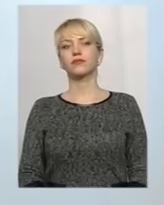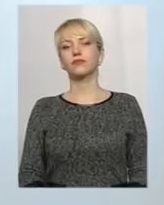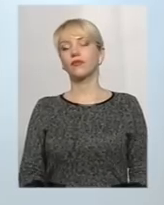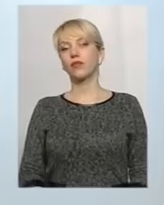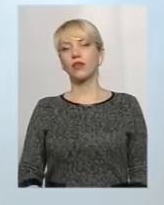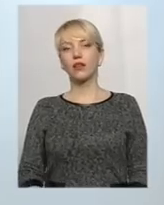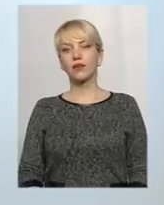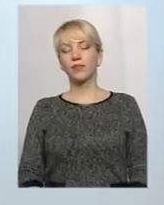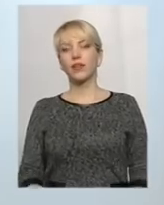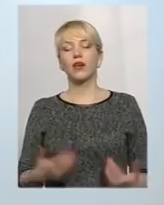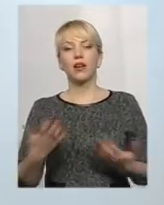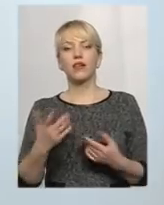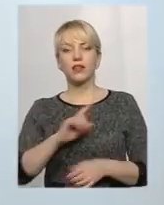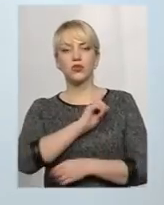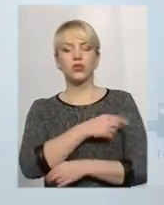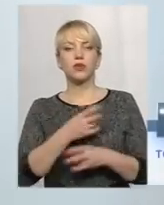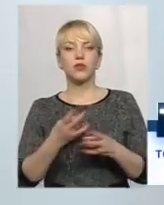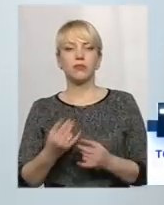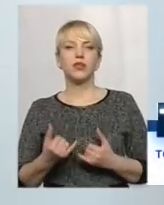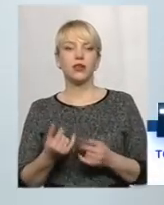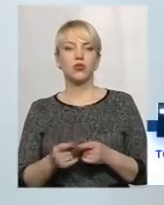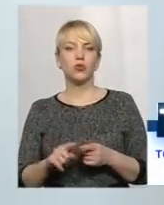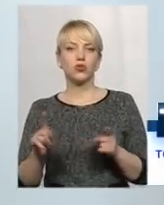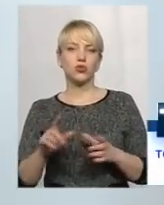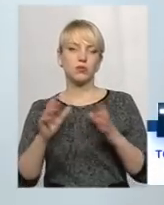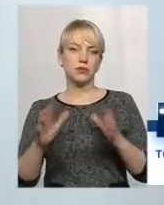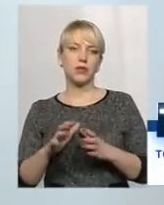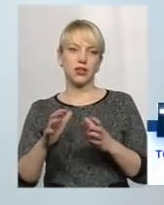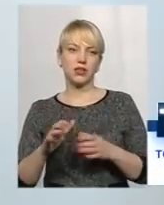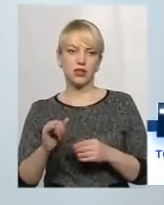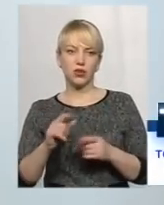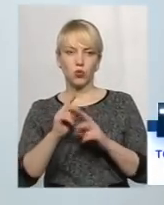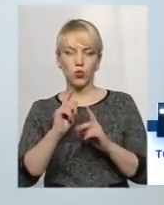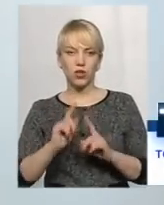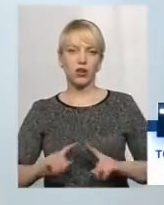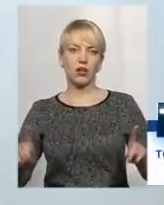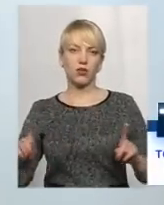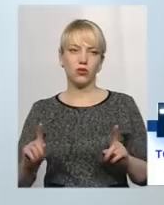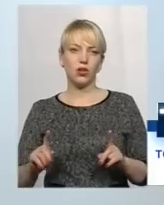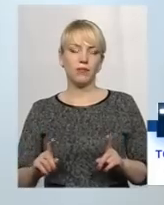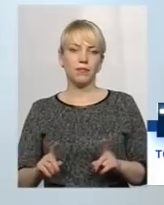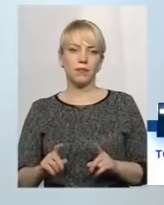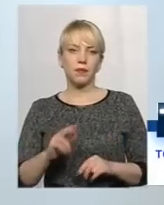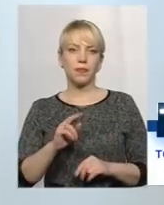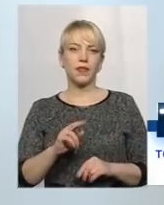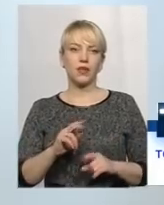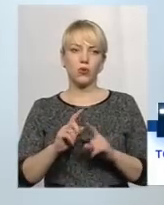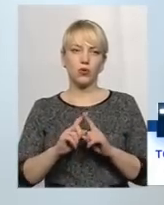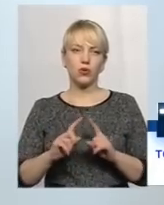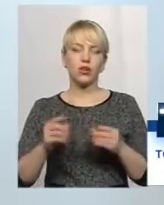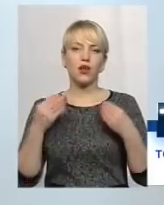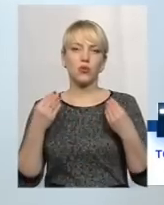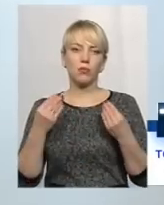Отже, які зусилля необхідні для того, аби зберегти унікальну перлину Хмельниччини,